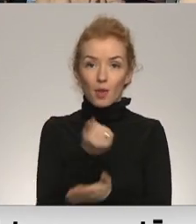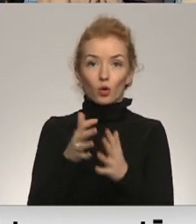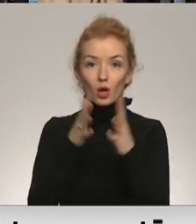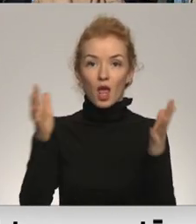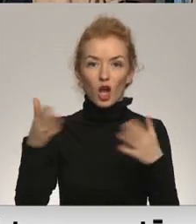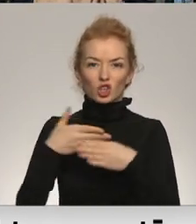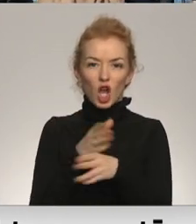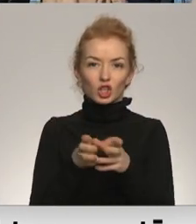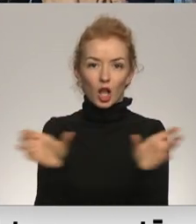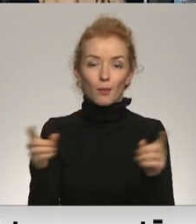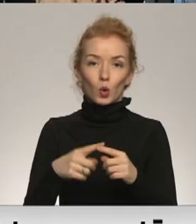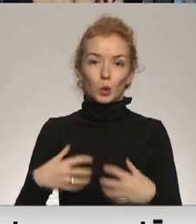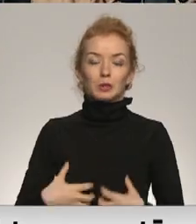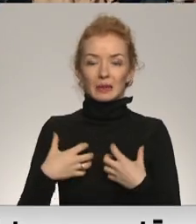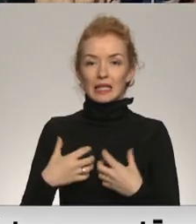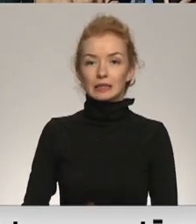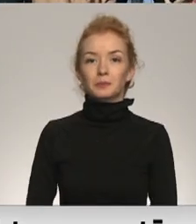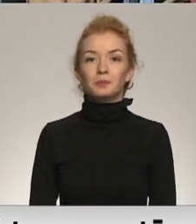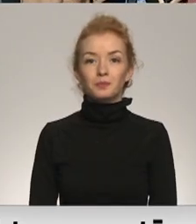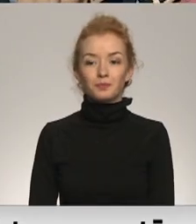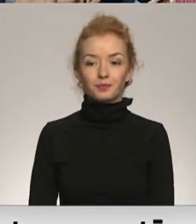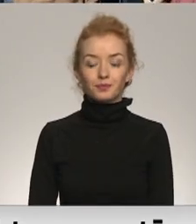lielāku sašķeltību un sprieti. Māris Klūg, Latvijas televīzija.